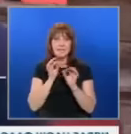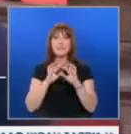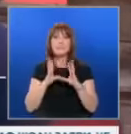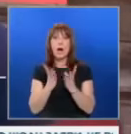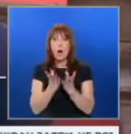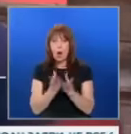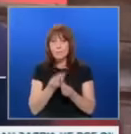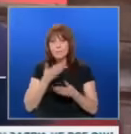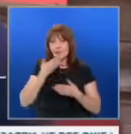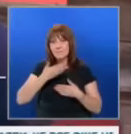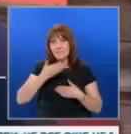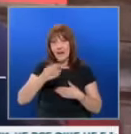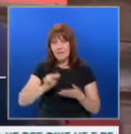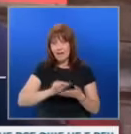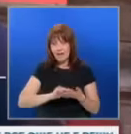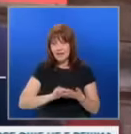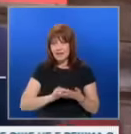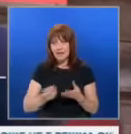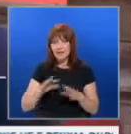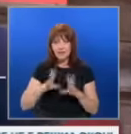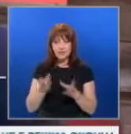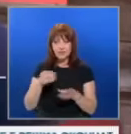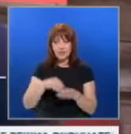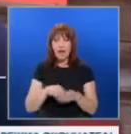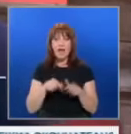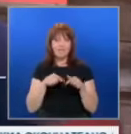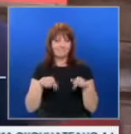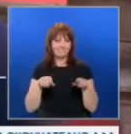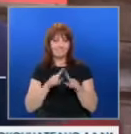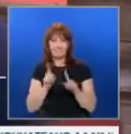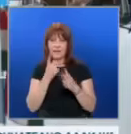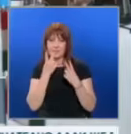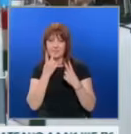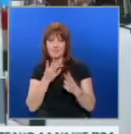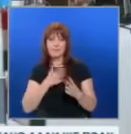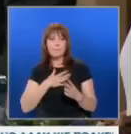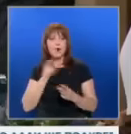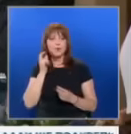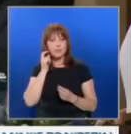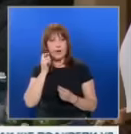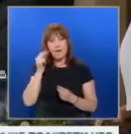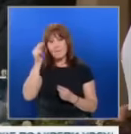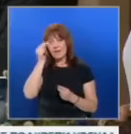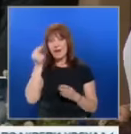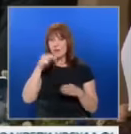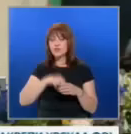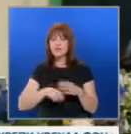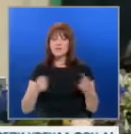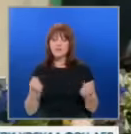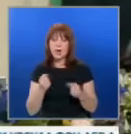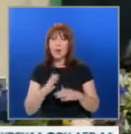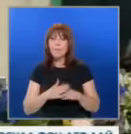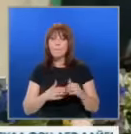декларация на всички участници и вие няма да видите моето име под тази декларация. Страната ни е участвала активно в